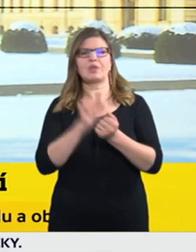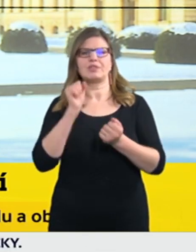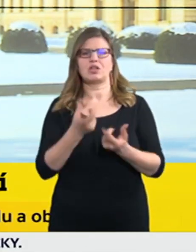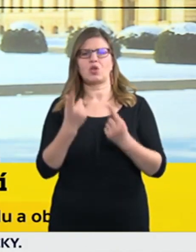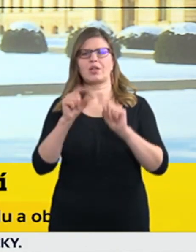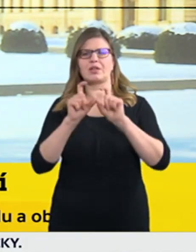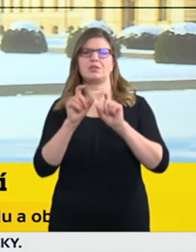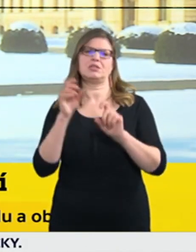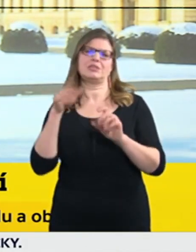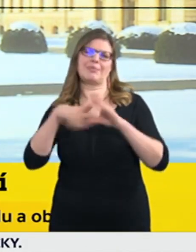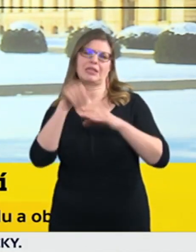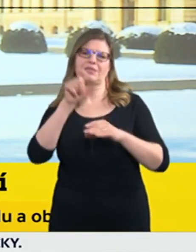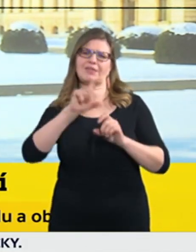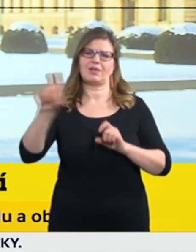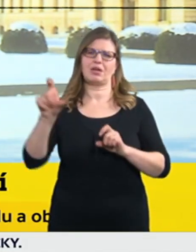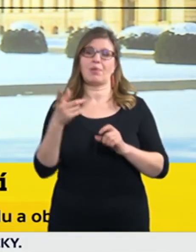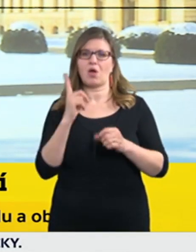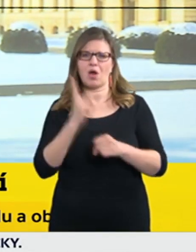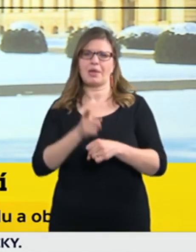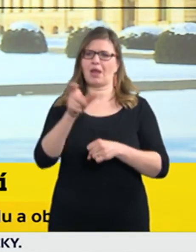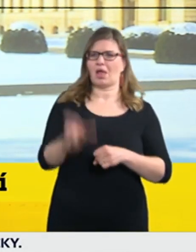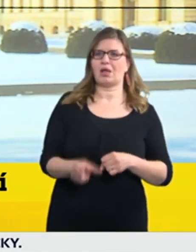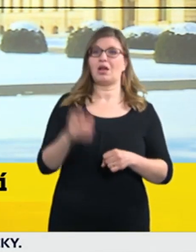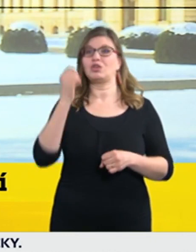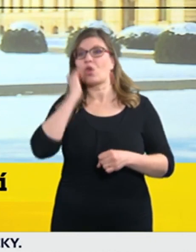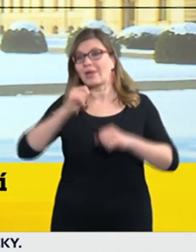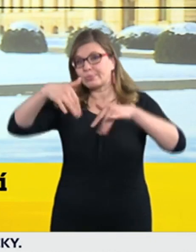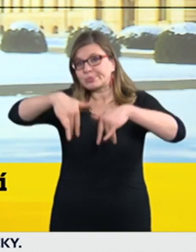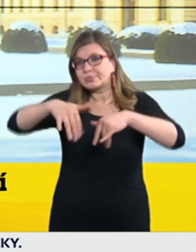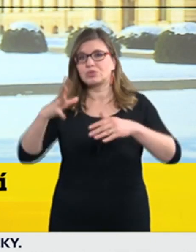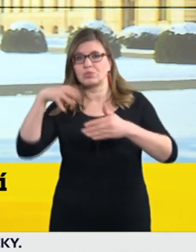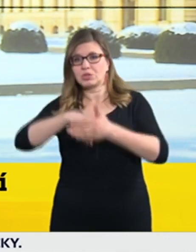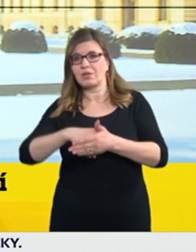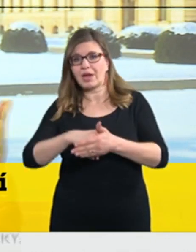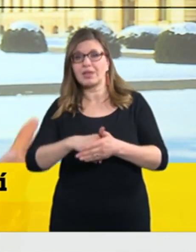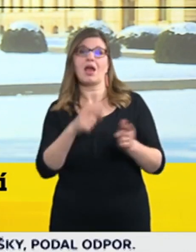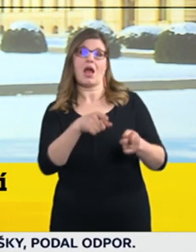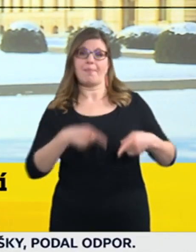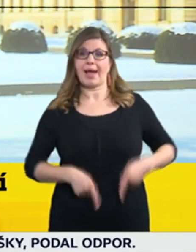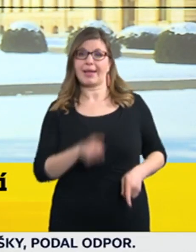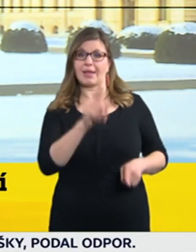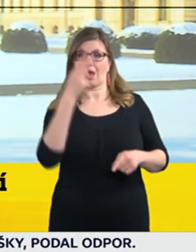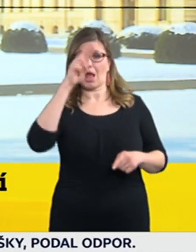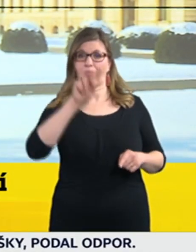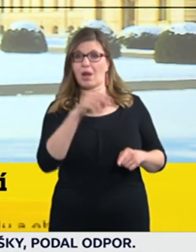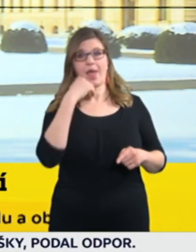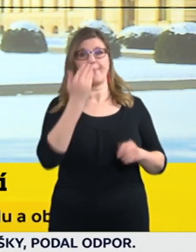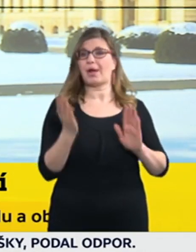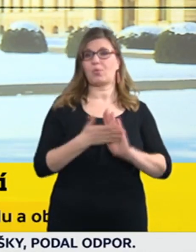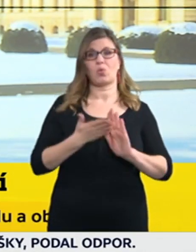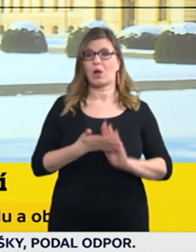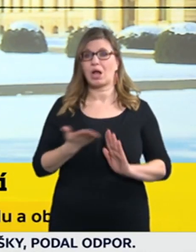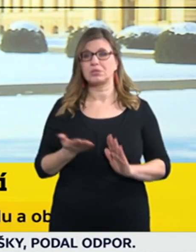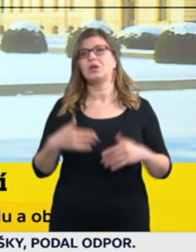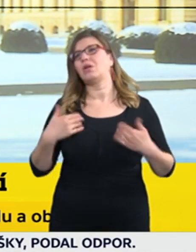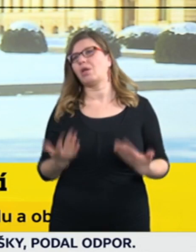případně objednávku objednatele, tak v danech nebo tím pádem se zjistí, že třeba tam i